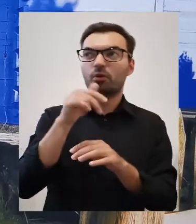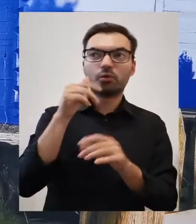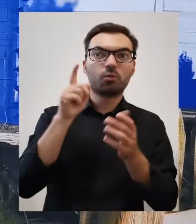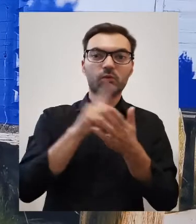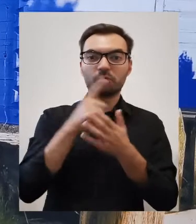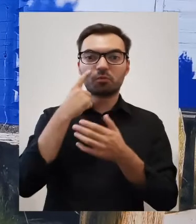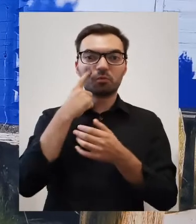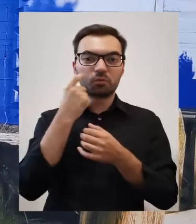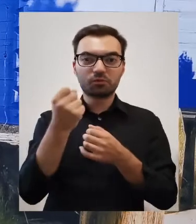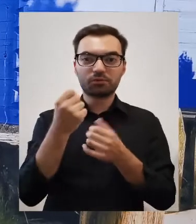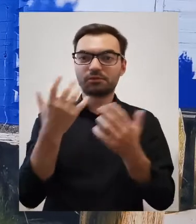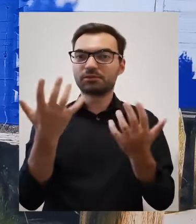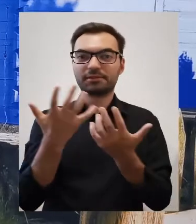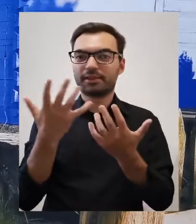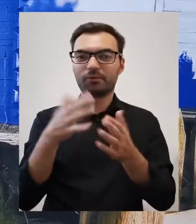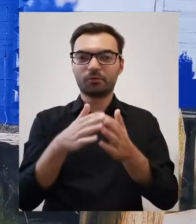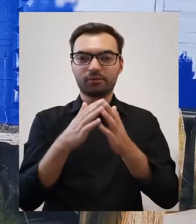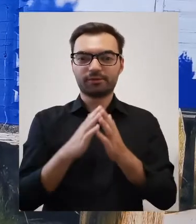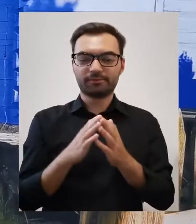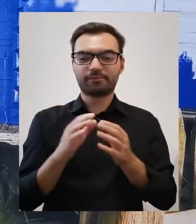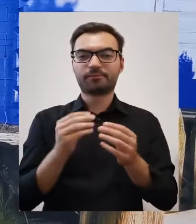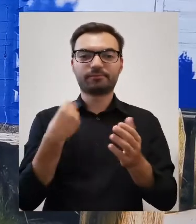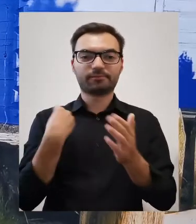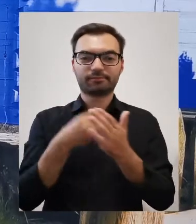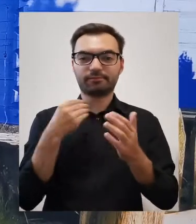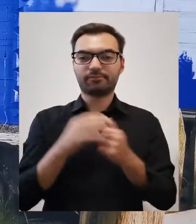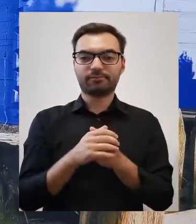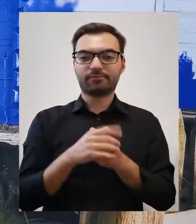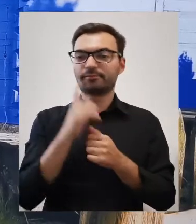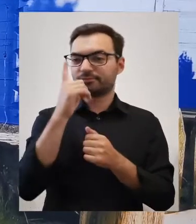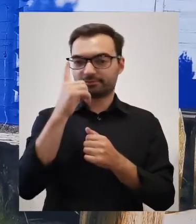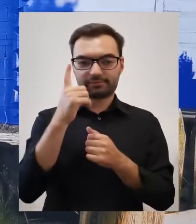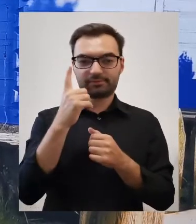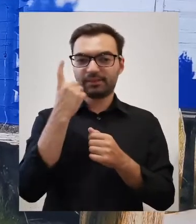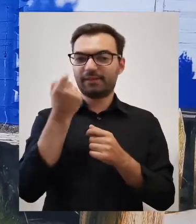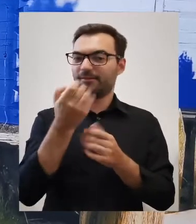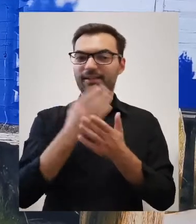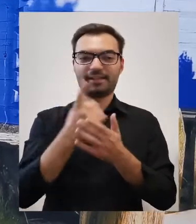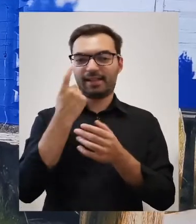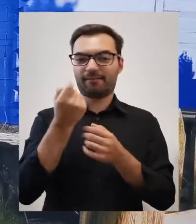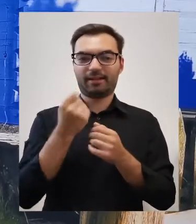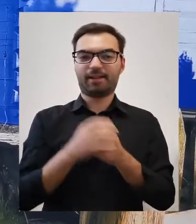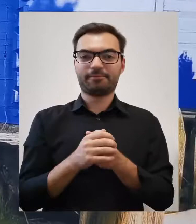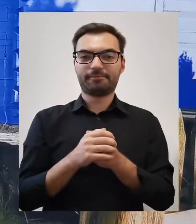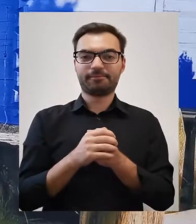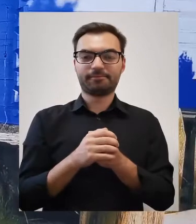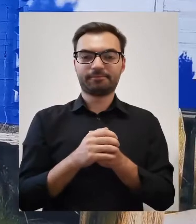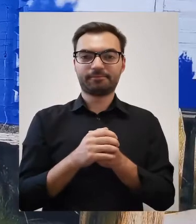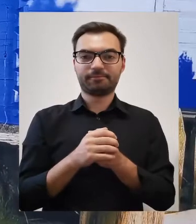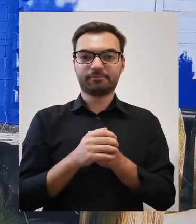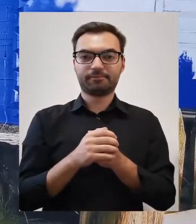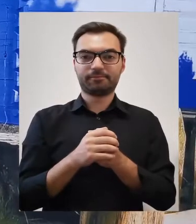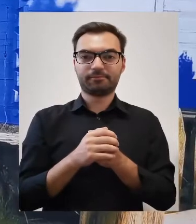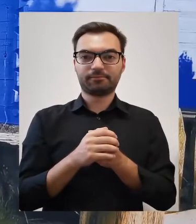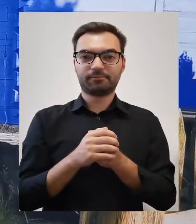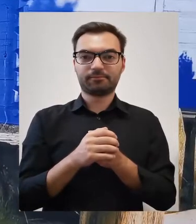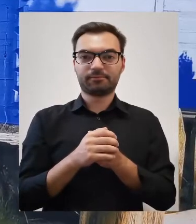może uda się zobaczyć, gdzie to miejsce ukrycia skarbów jest. Ale to jeden, jedyny moment w roku.